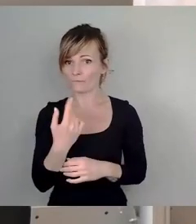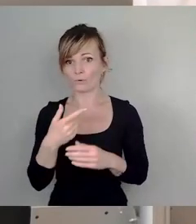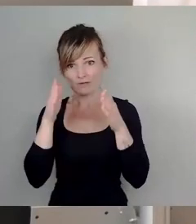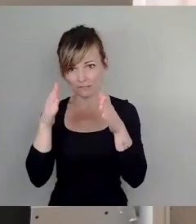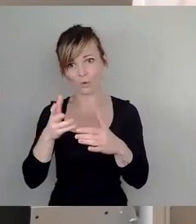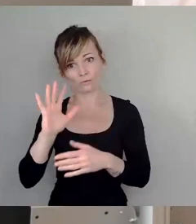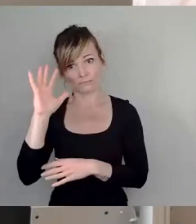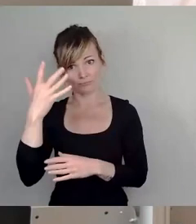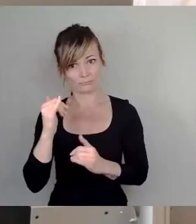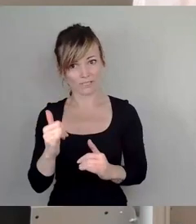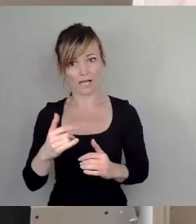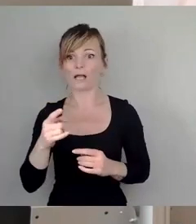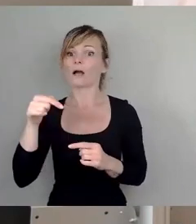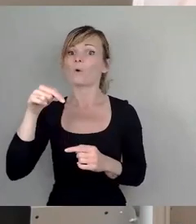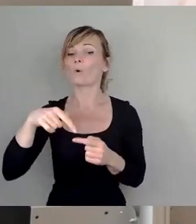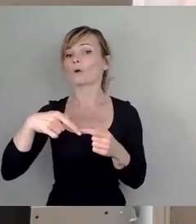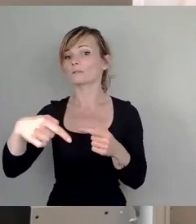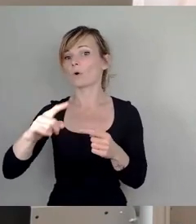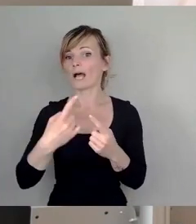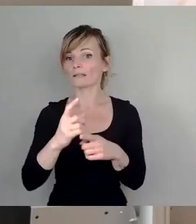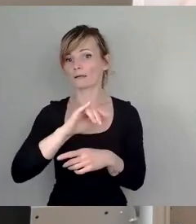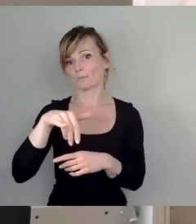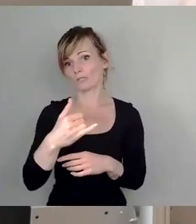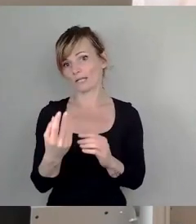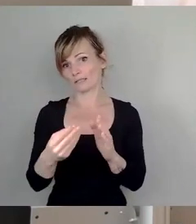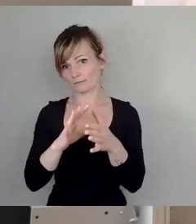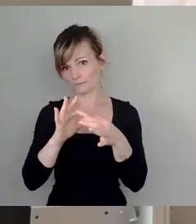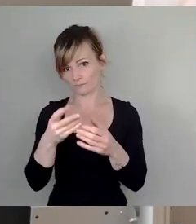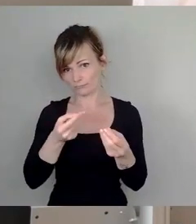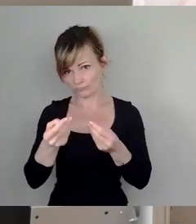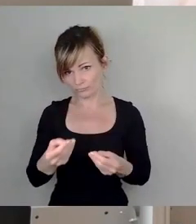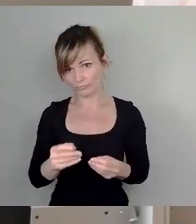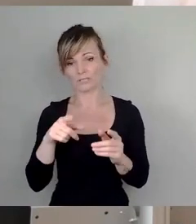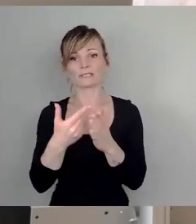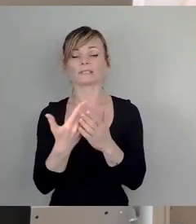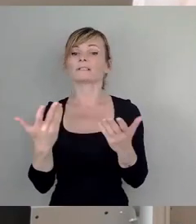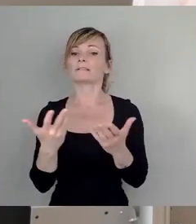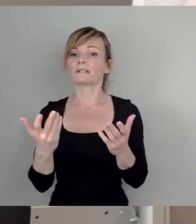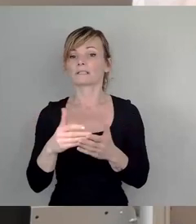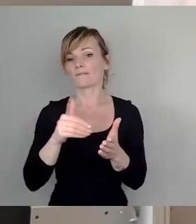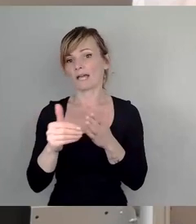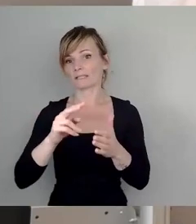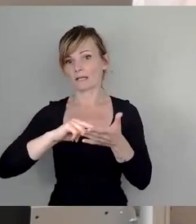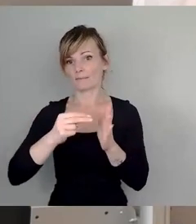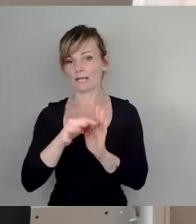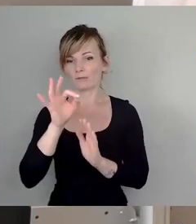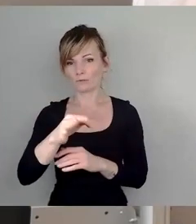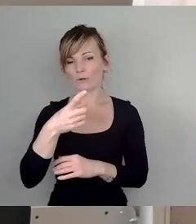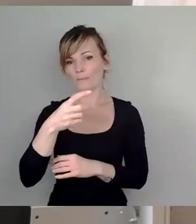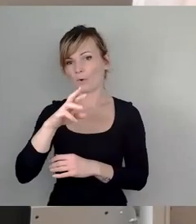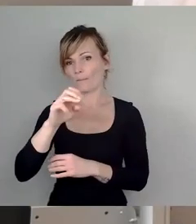Wir werden heute noch bei einem anderen Projekt dazukommen. Das ist die weitere Planung des Promenadenringes.